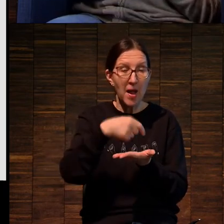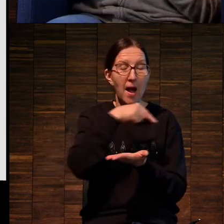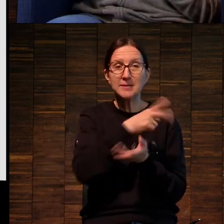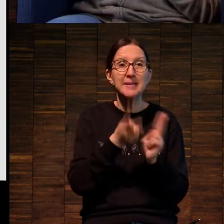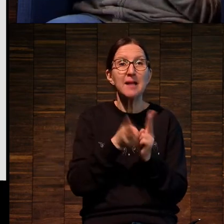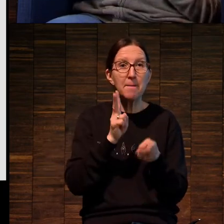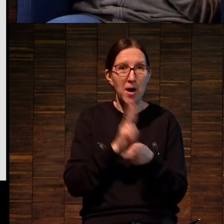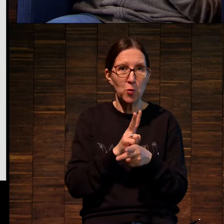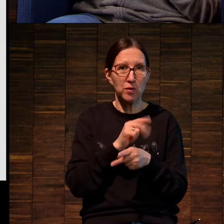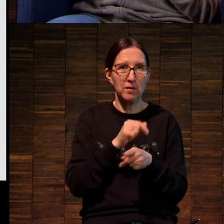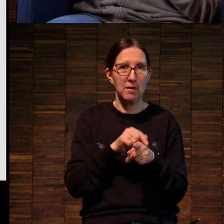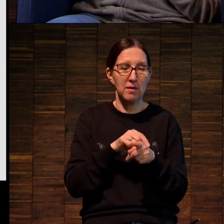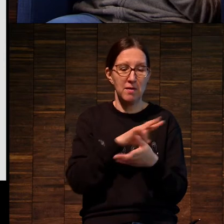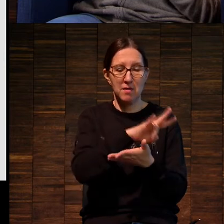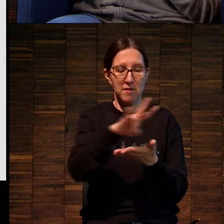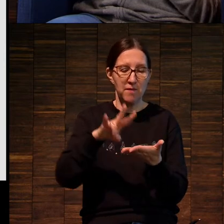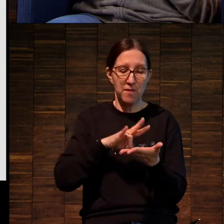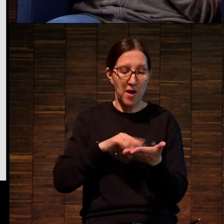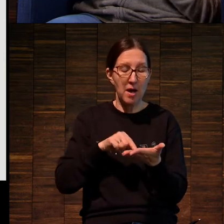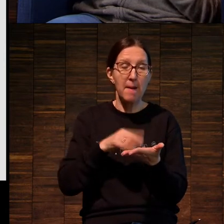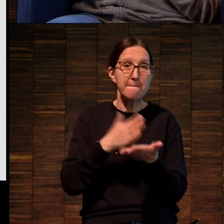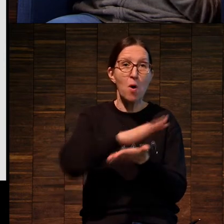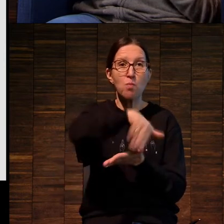Такая техника называется sugar lift.